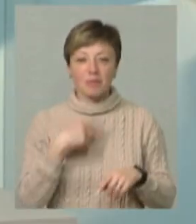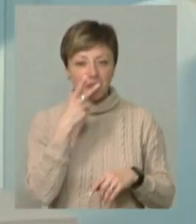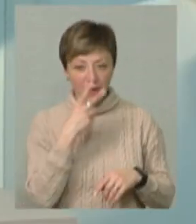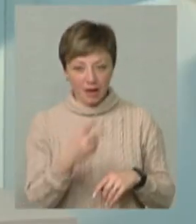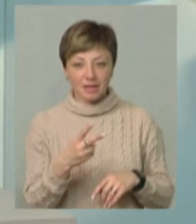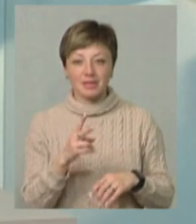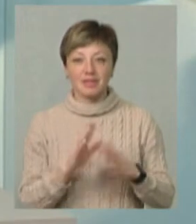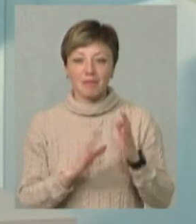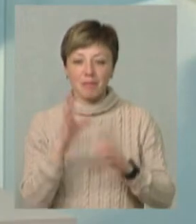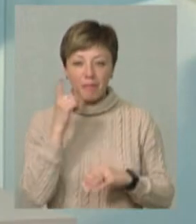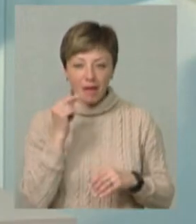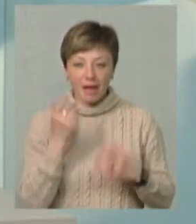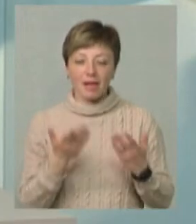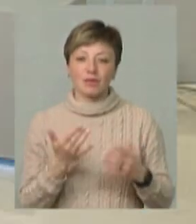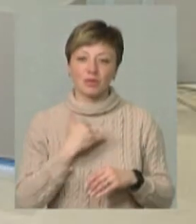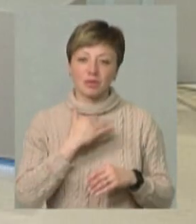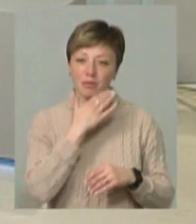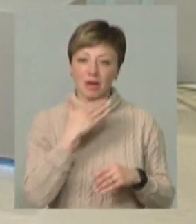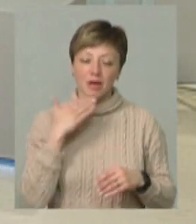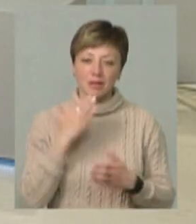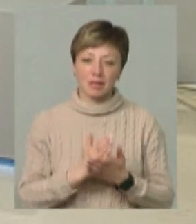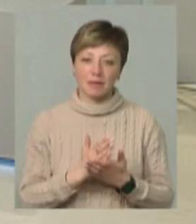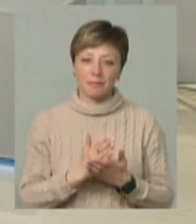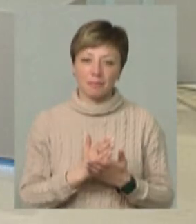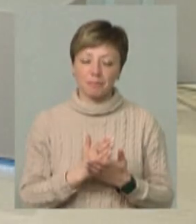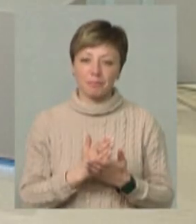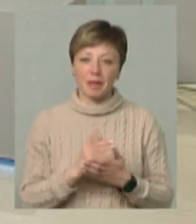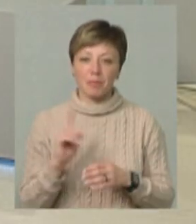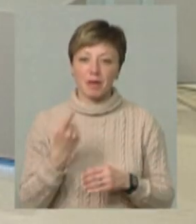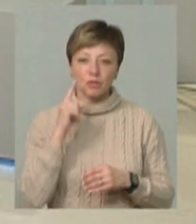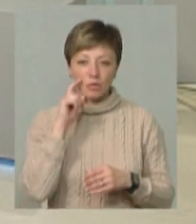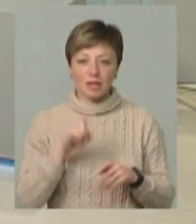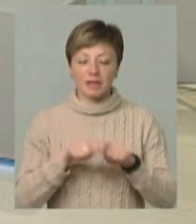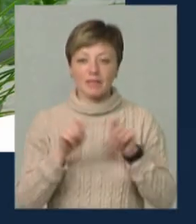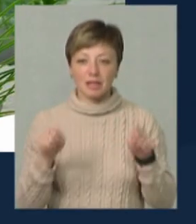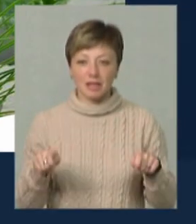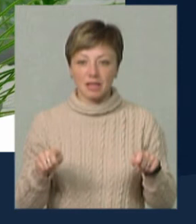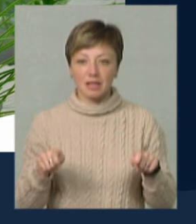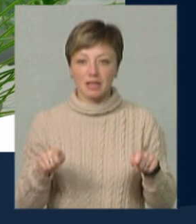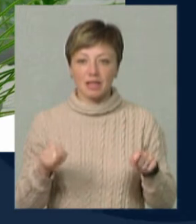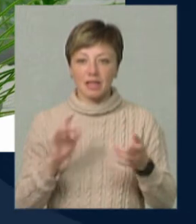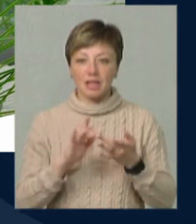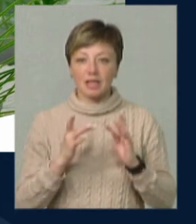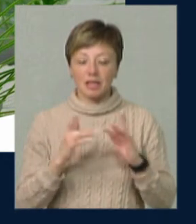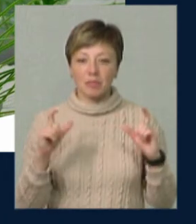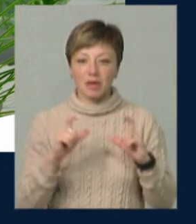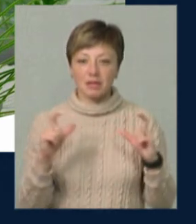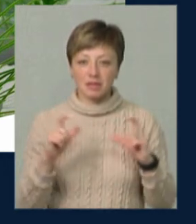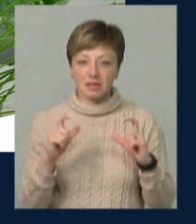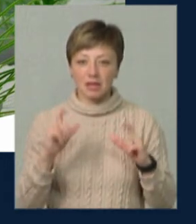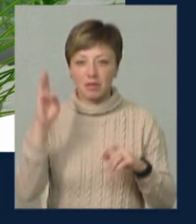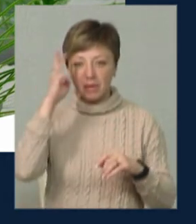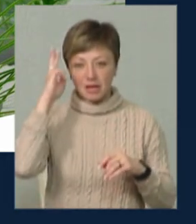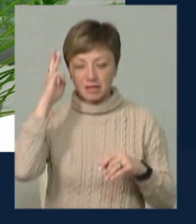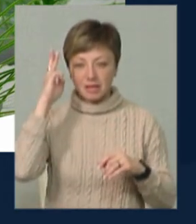бачила теж в лісі, Мед, і в нас дуже багато є. До речі, ми перші в Україні відкрили інтернет-магазин, лісовий магазин.